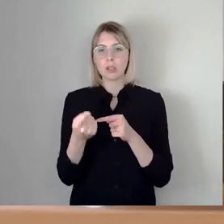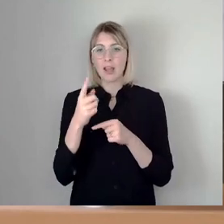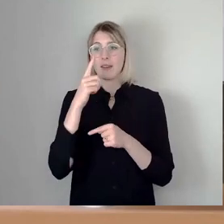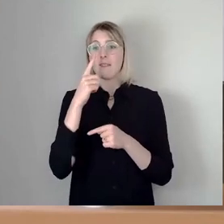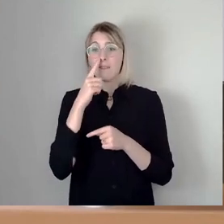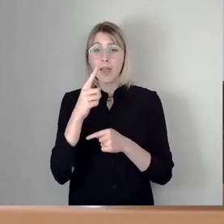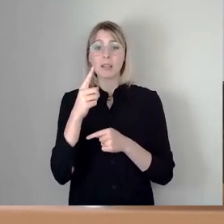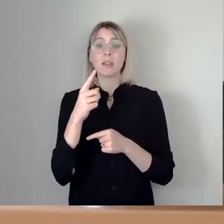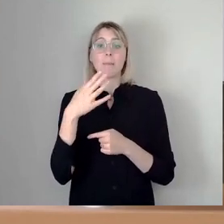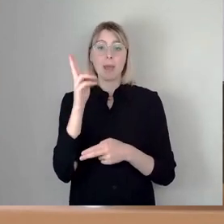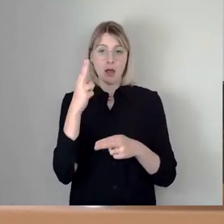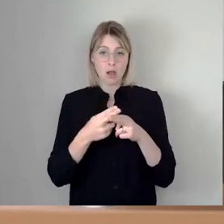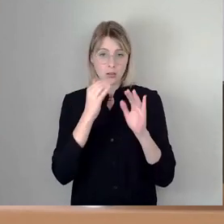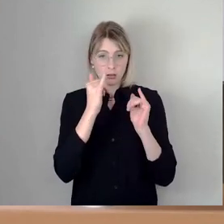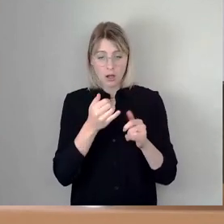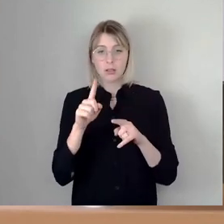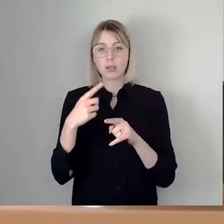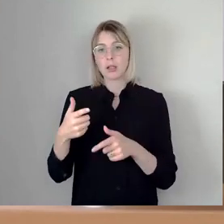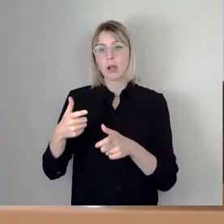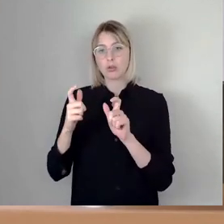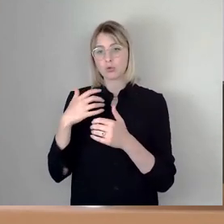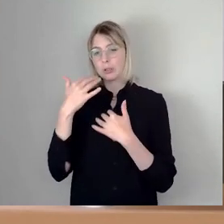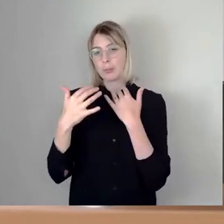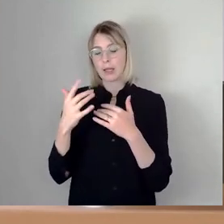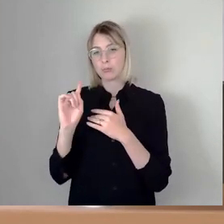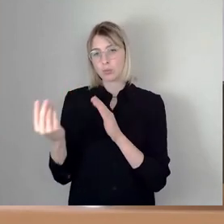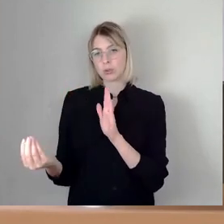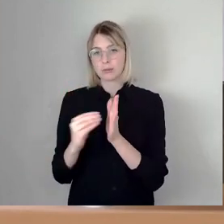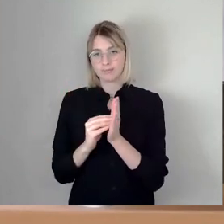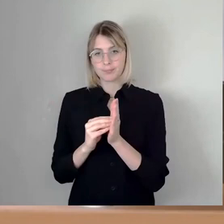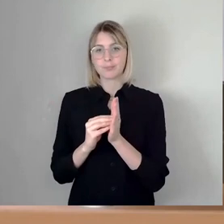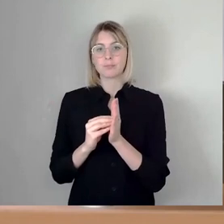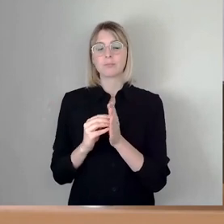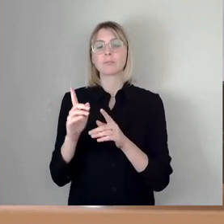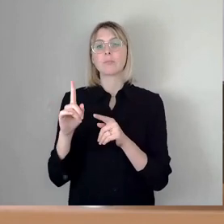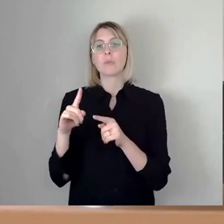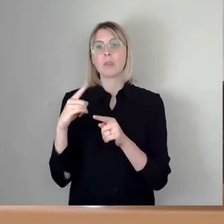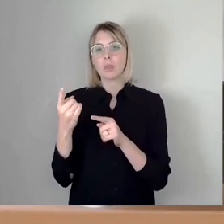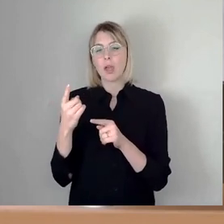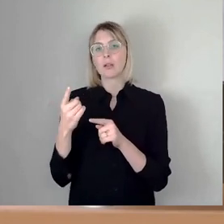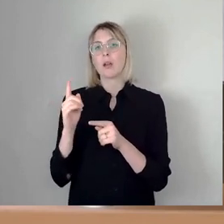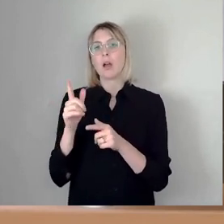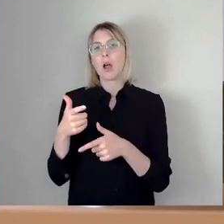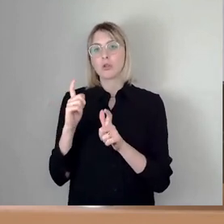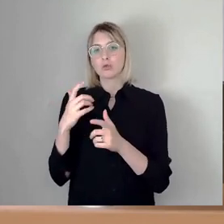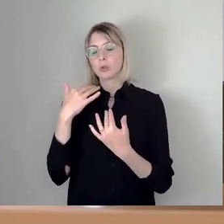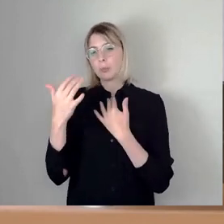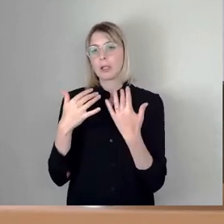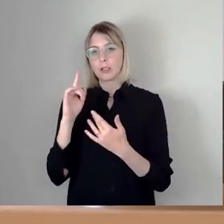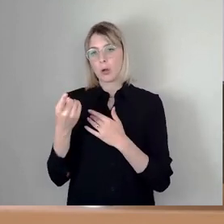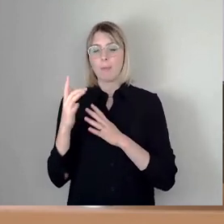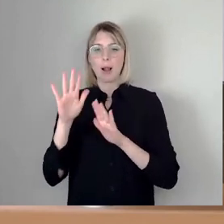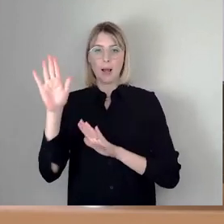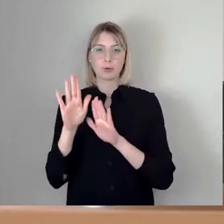gäbe der Ausschussbericht entsprechend ergänzt werden Dann stelle ich den Ausschussbericht zur Abstimmung falls der